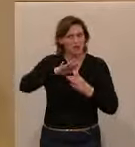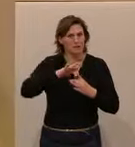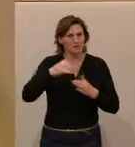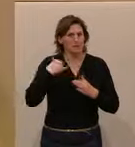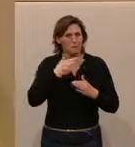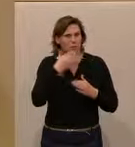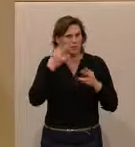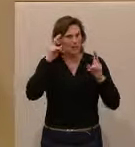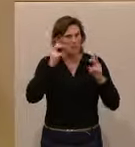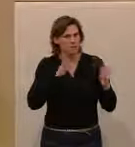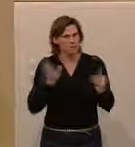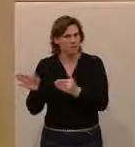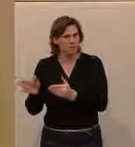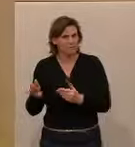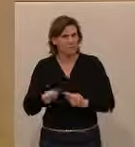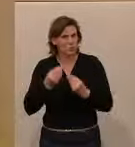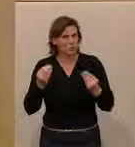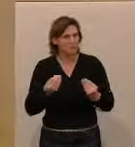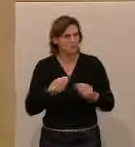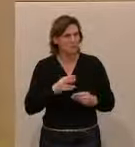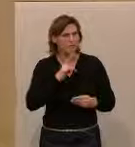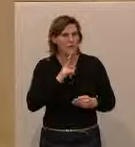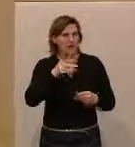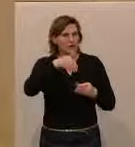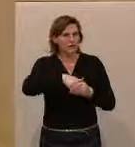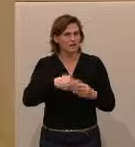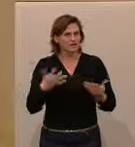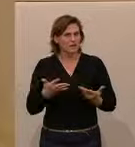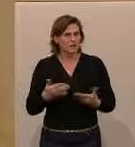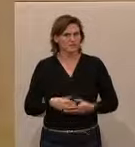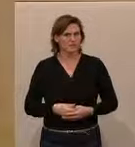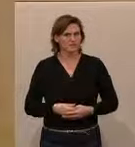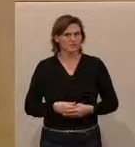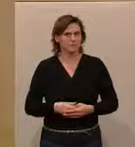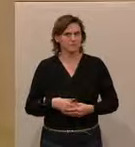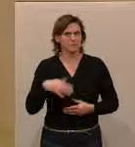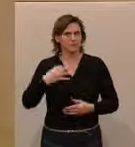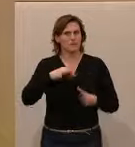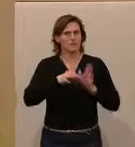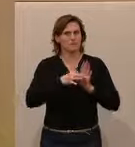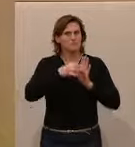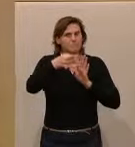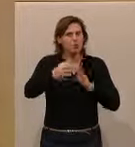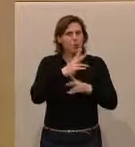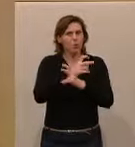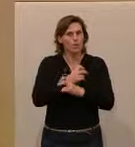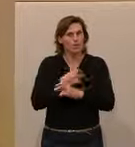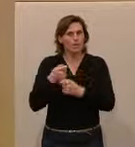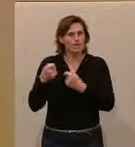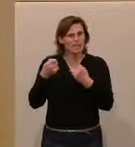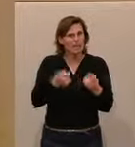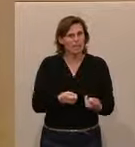war ja eine Themenverfehlung. Denn warum geht es denn in Wirklichkeit? Einzig ausgenommen in Österreich gibt es bitte